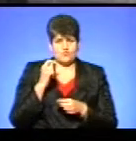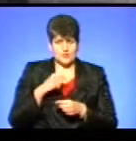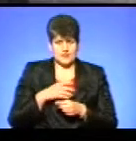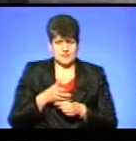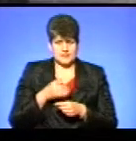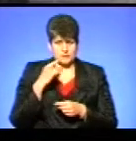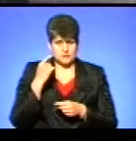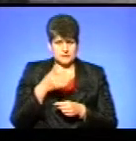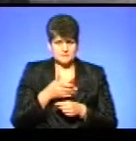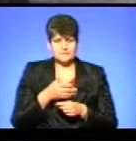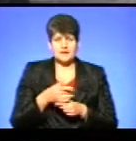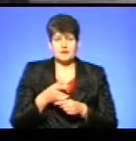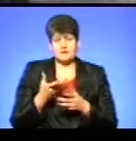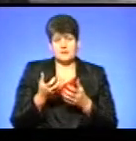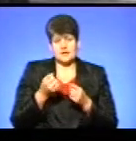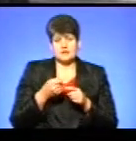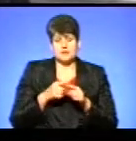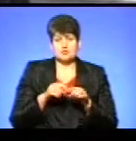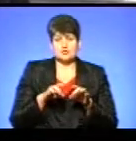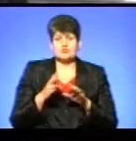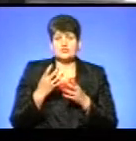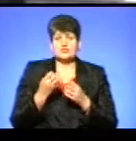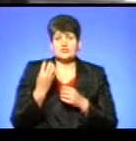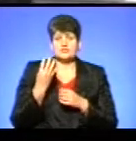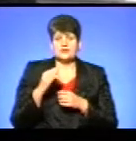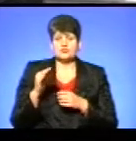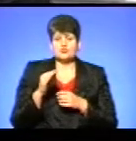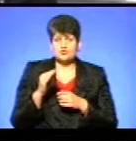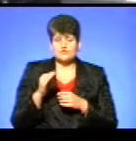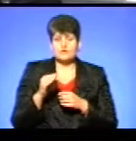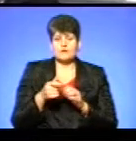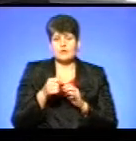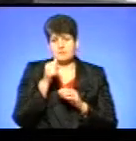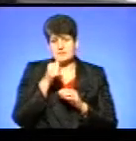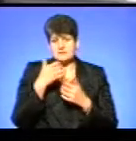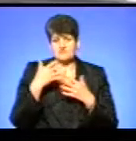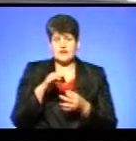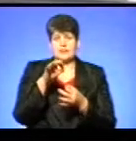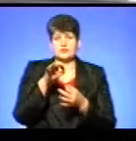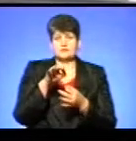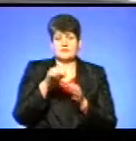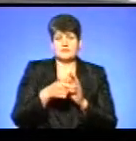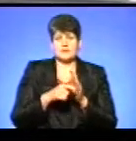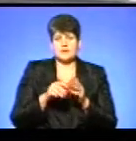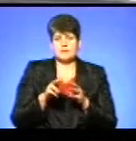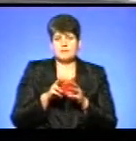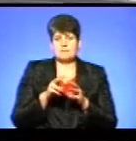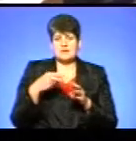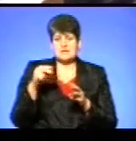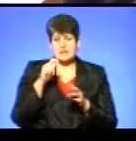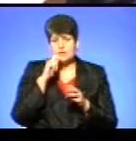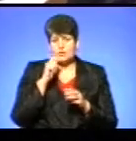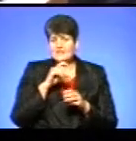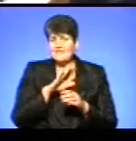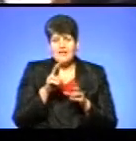Верховна Рада постанову цю прийняла ще 4 жовтня, тобто вона зараз вже місяць лежить в кабінеті президента України, але не розглядається.